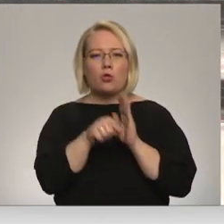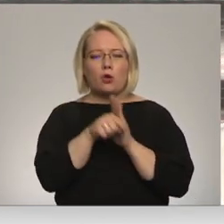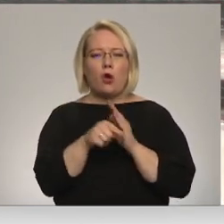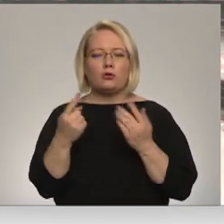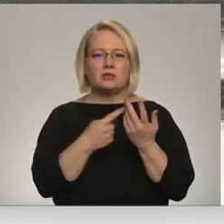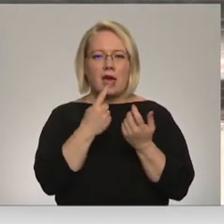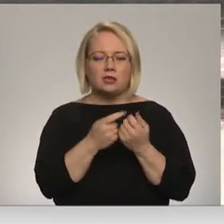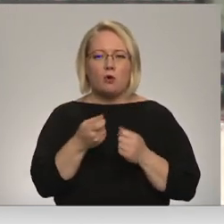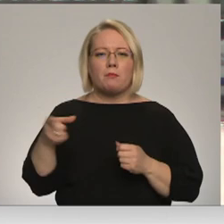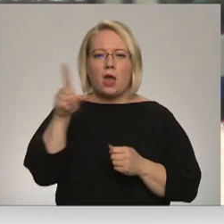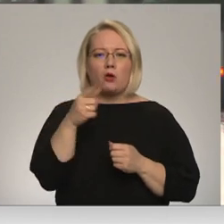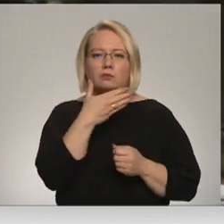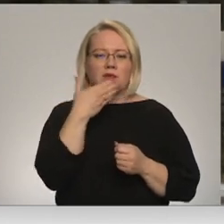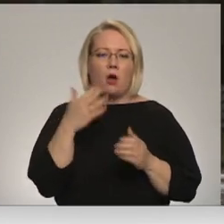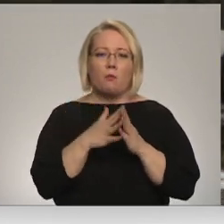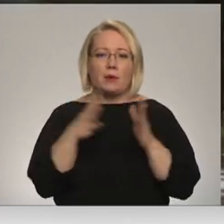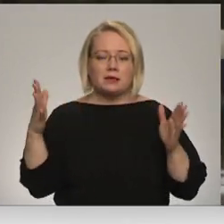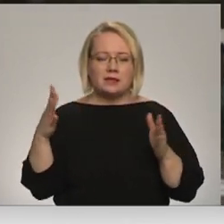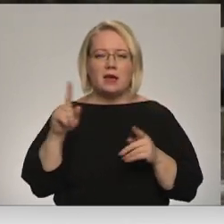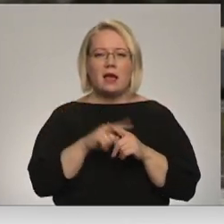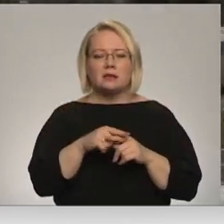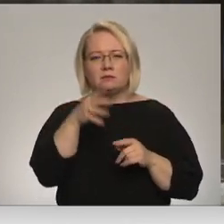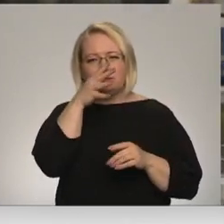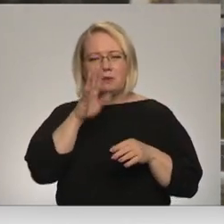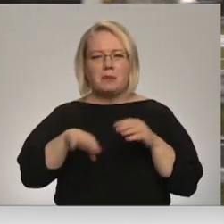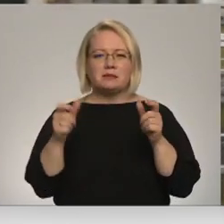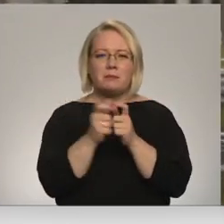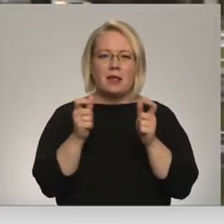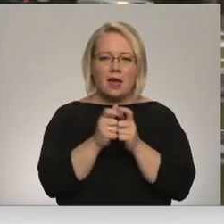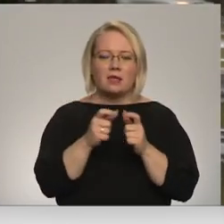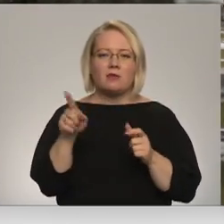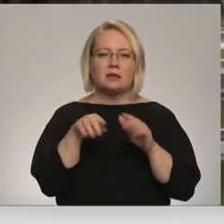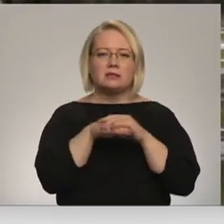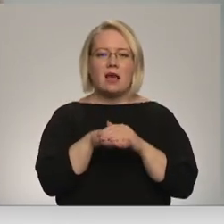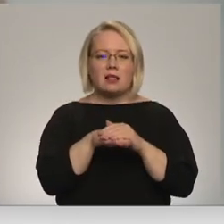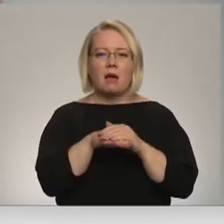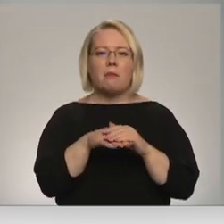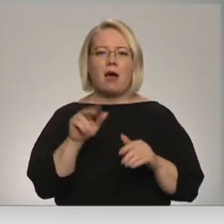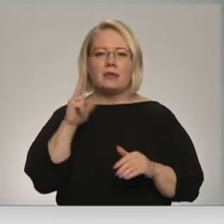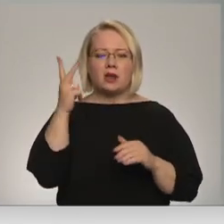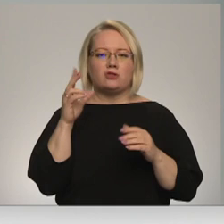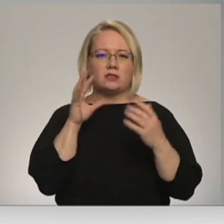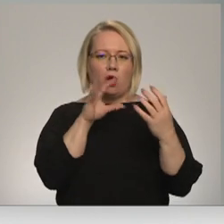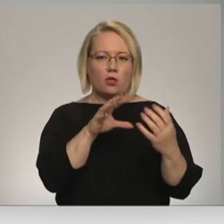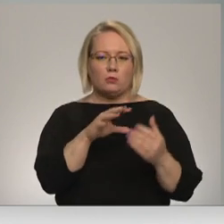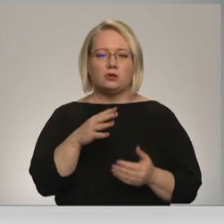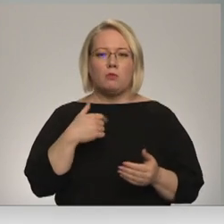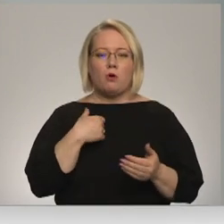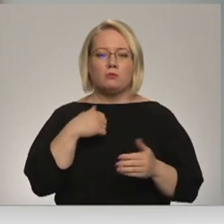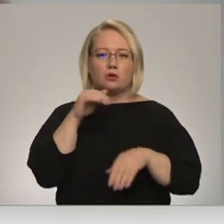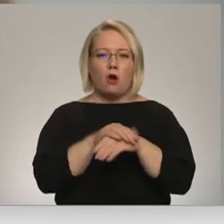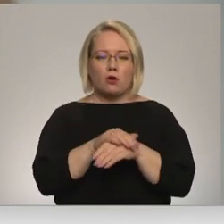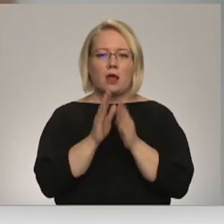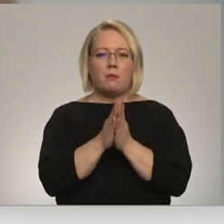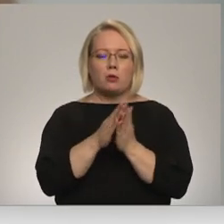tāpēc pieaugums neesot būtisks. Bez biļetnieku līdera pozīcija saglabāt trešais autobus. Mūsu kontroli ir palauguši izkāpt ārā 11